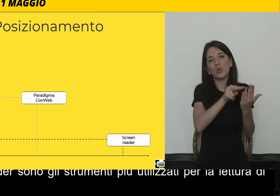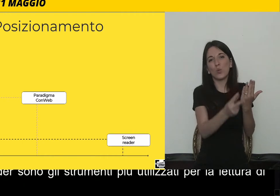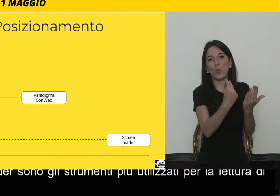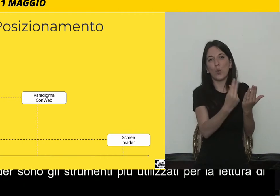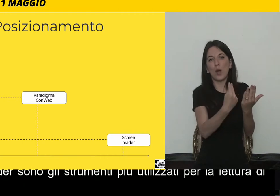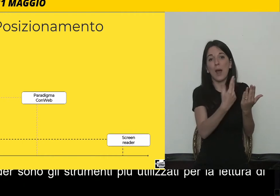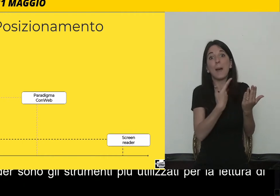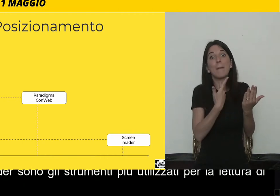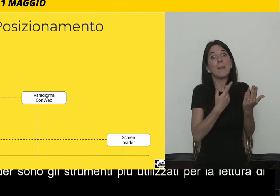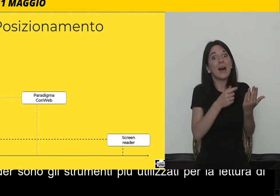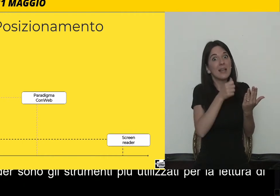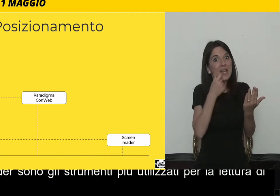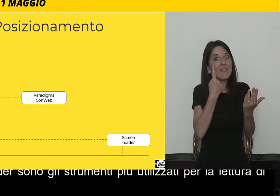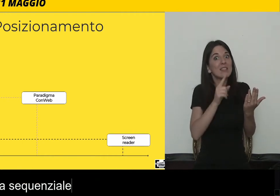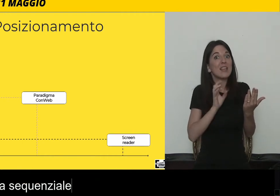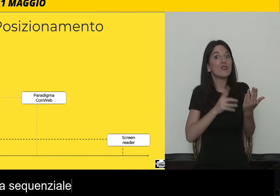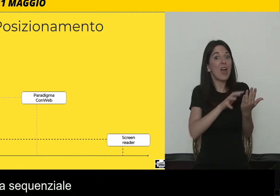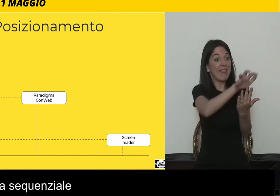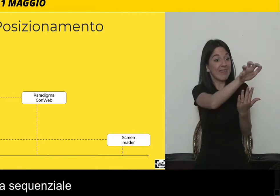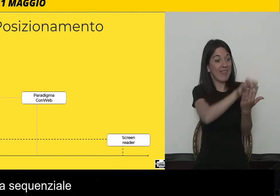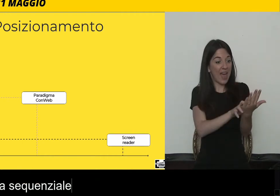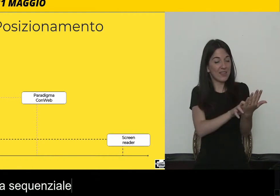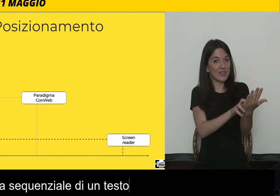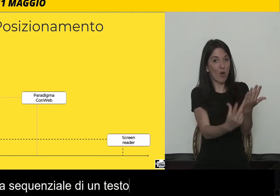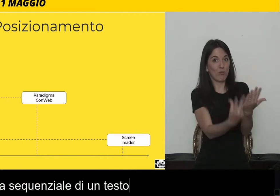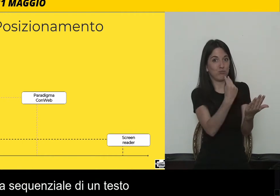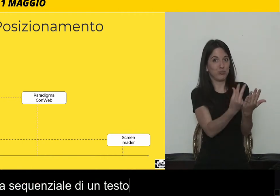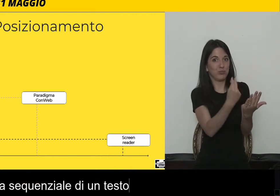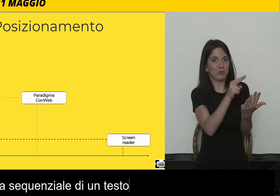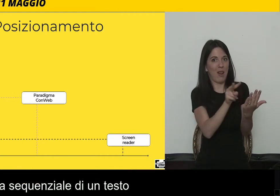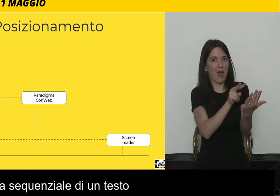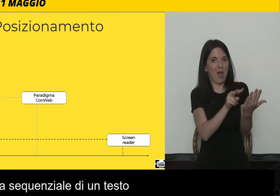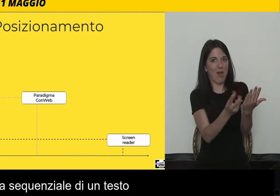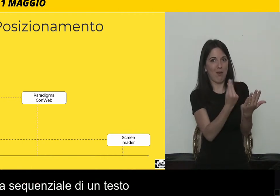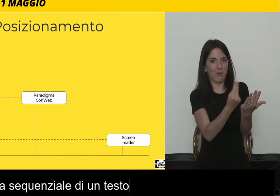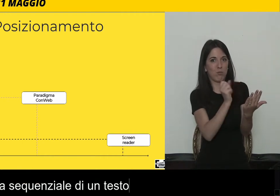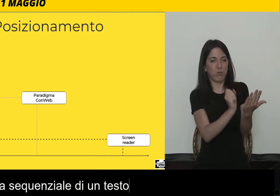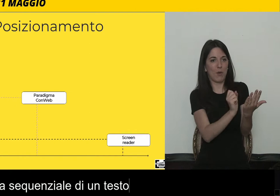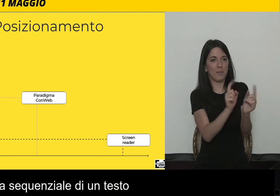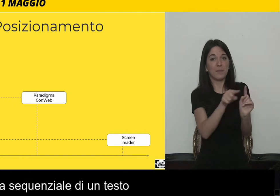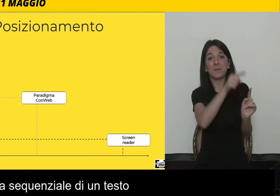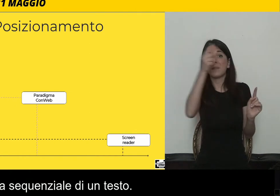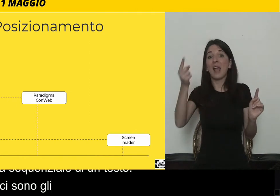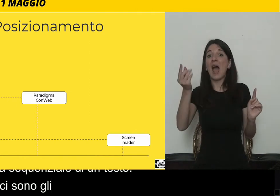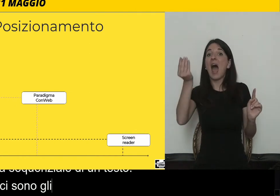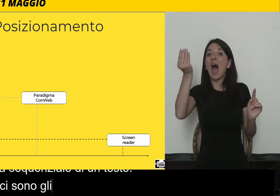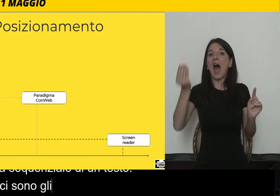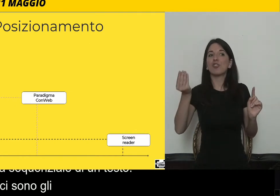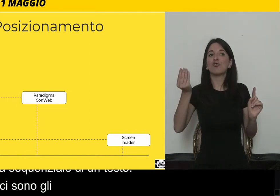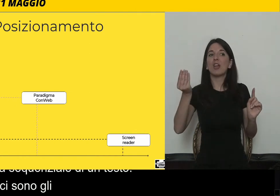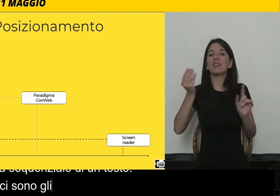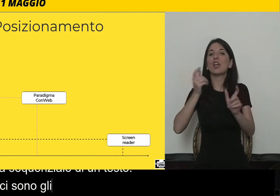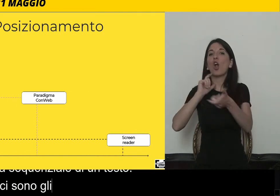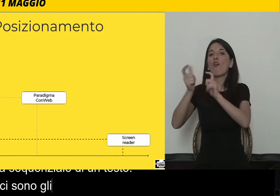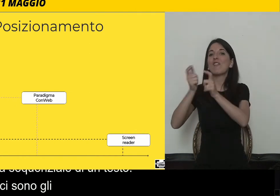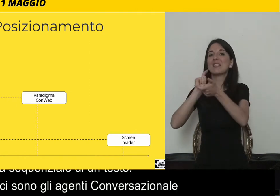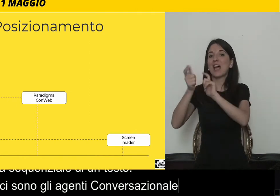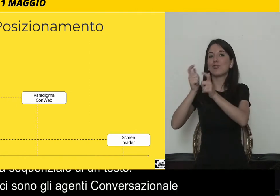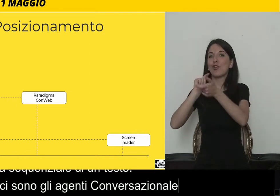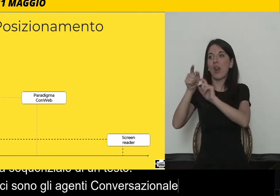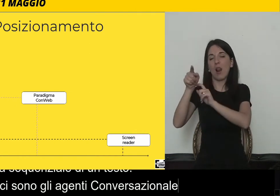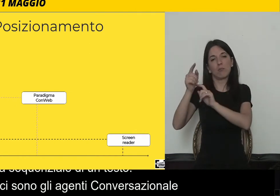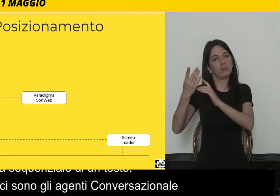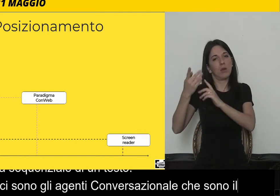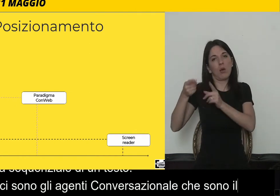testo. E dall'altra parte ci sono gli agenti conversazionali che al momento sono il top nell'ambito dell'interazione con il